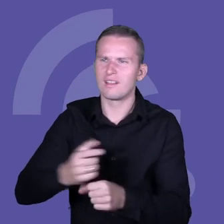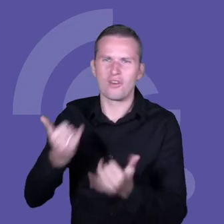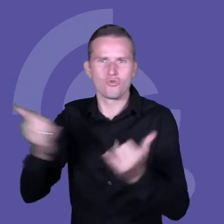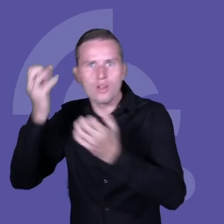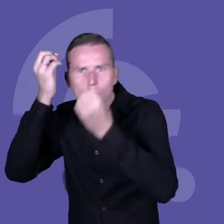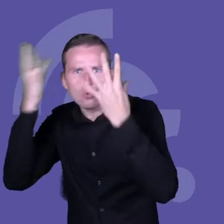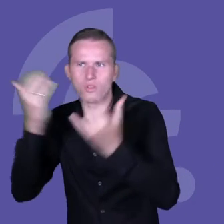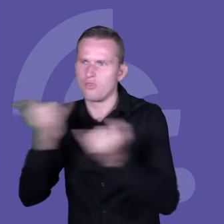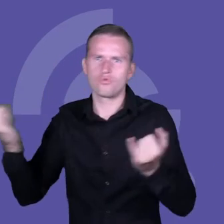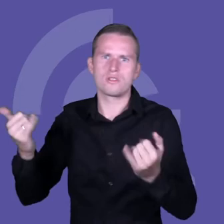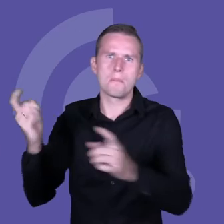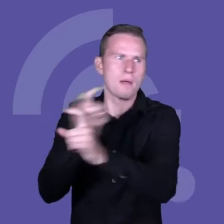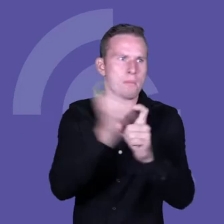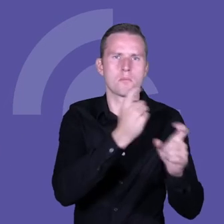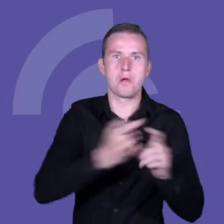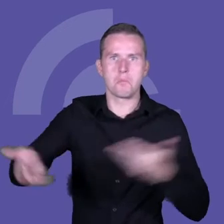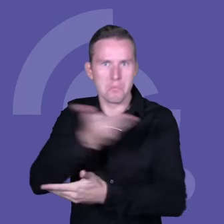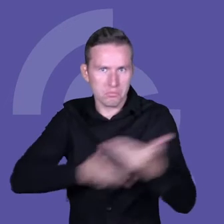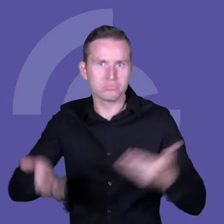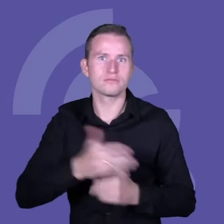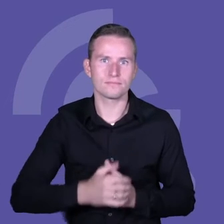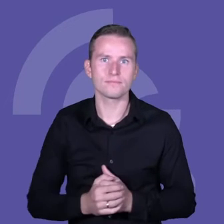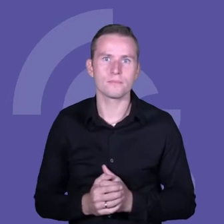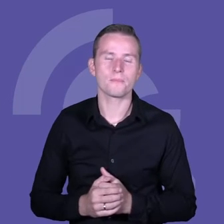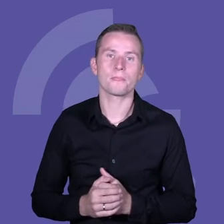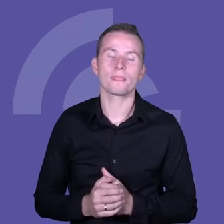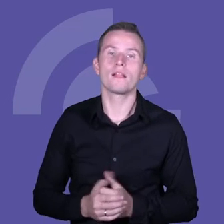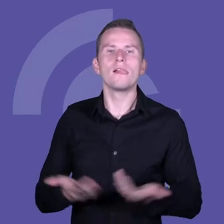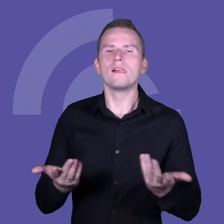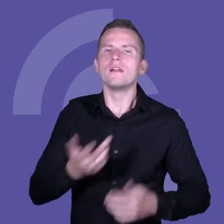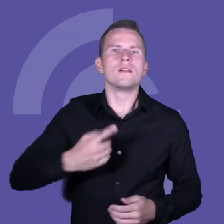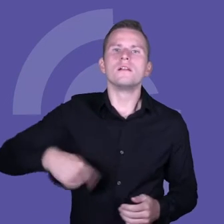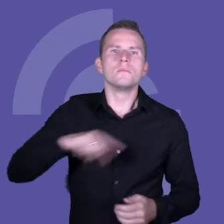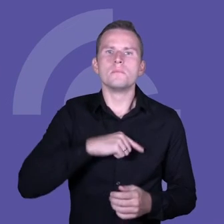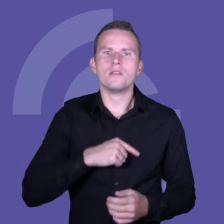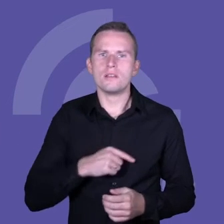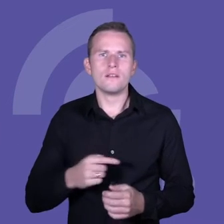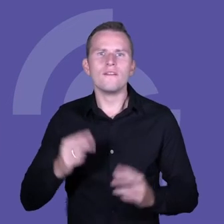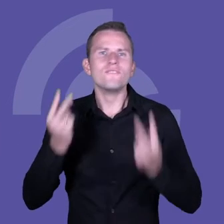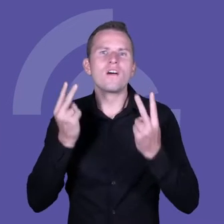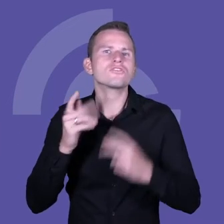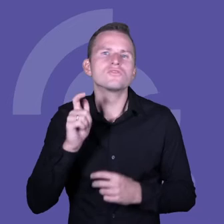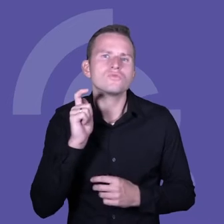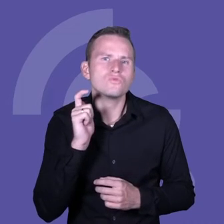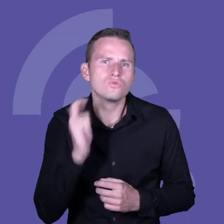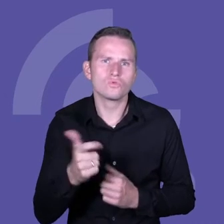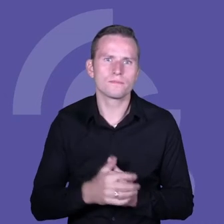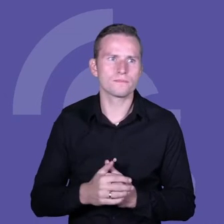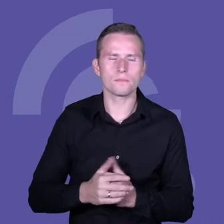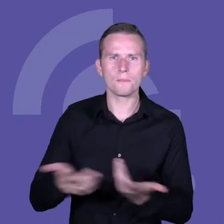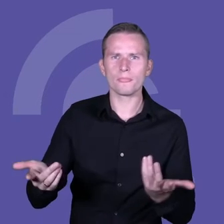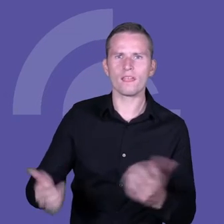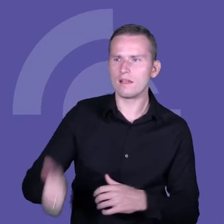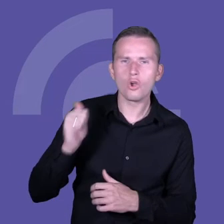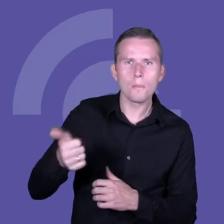krajów. To, co dla nas jest tutaj ważne, jeśli chodzi o kompetencje proinnowacyjne i co ten przykład również